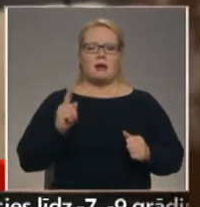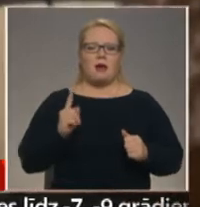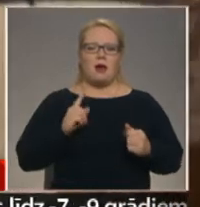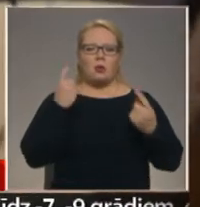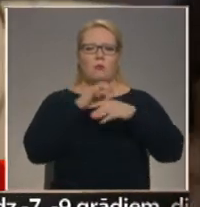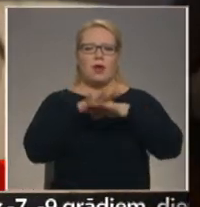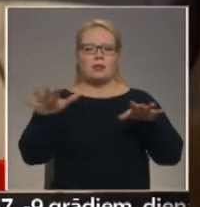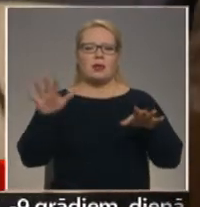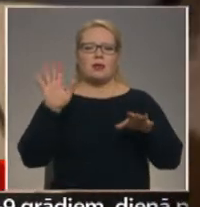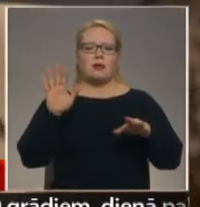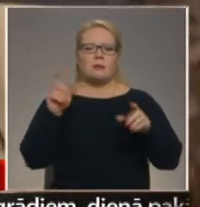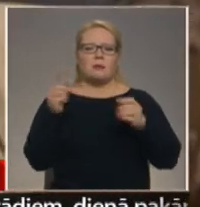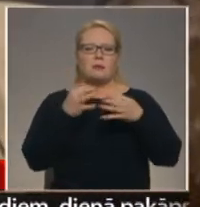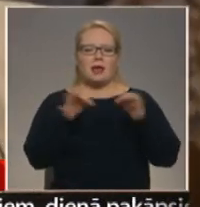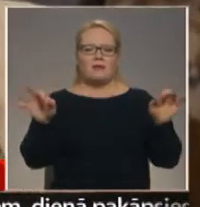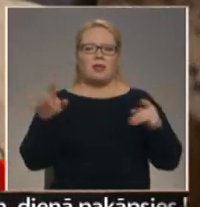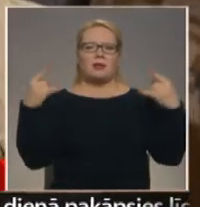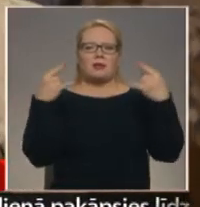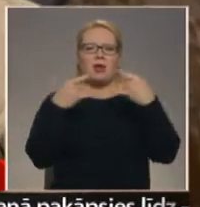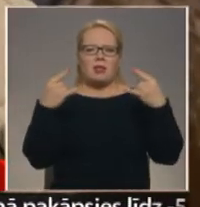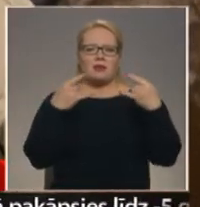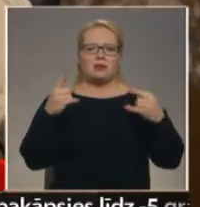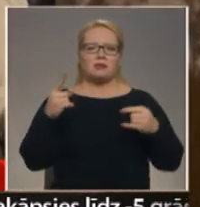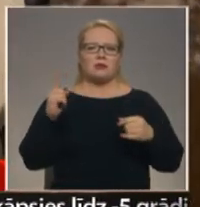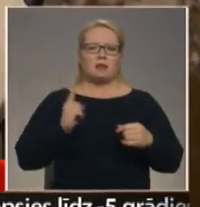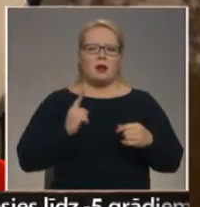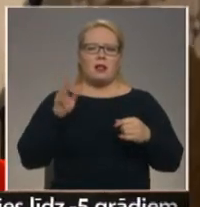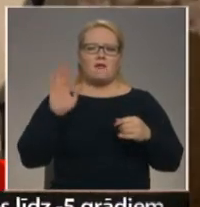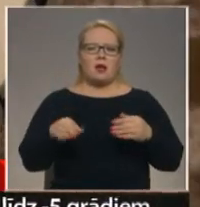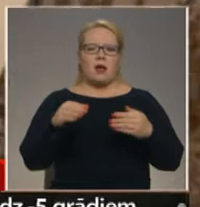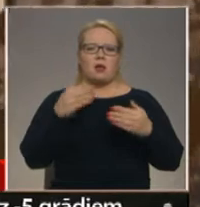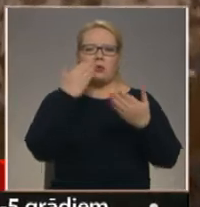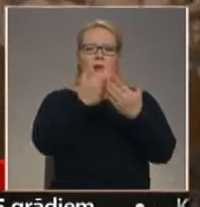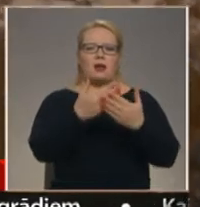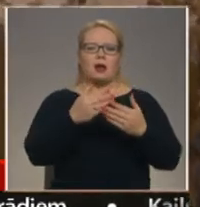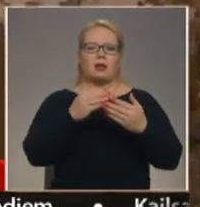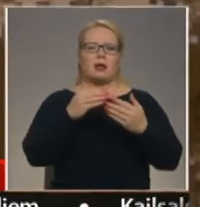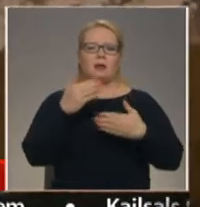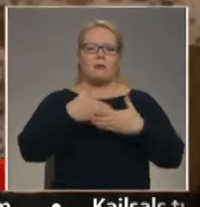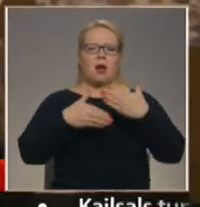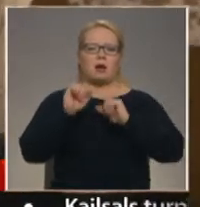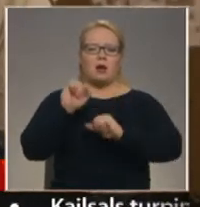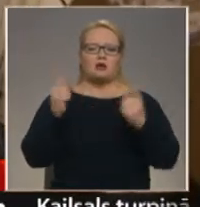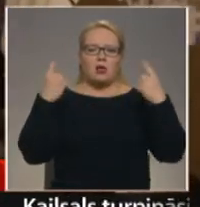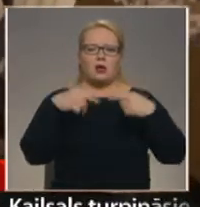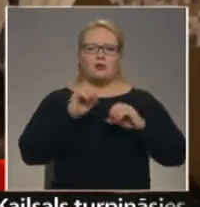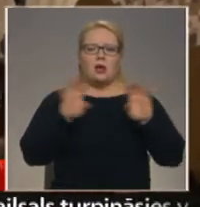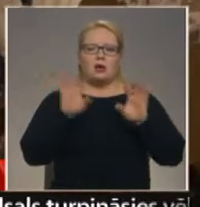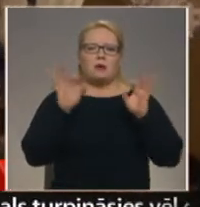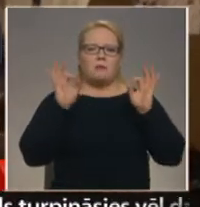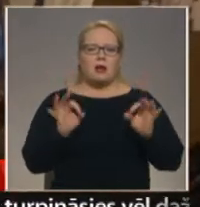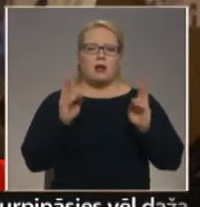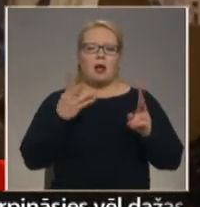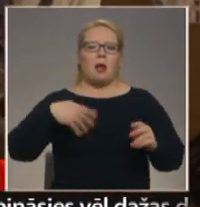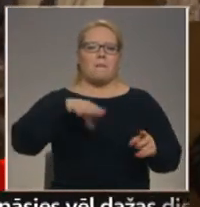sargātu televīziju, lai televīziju varētu raidīt barikāžu laikā un stāstīt par to, kas patiesībā notiek un kā mēs